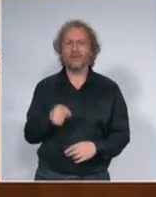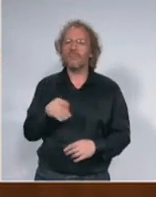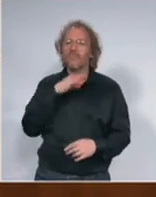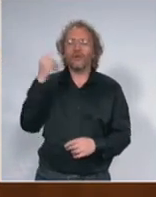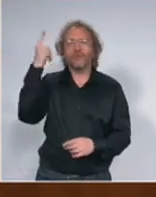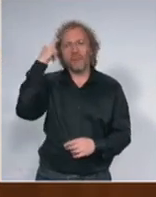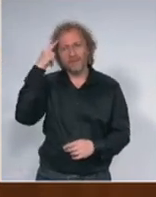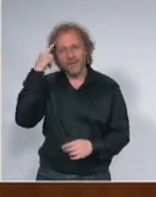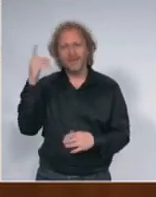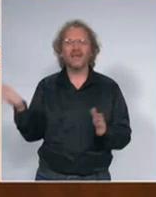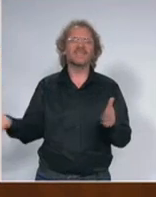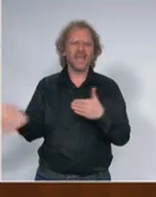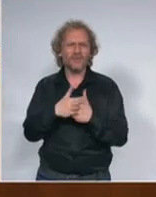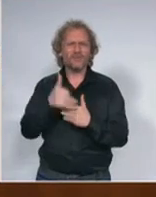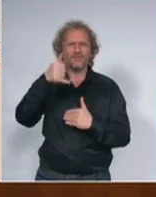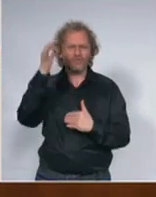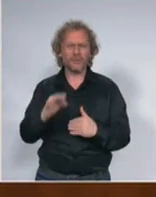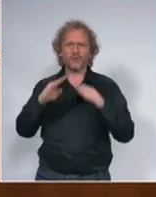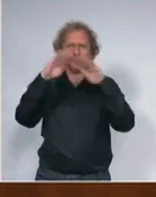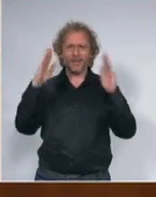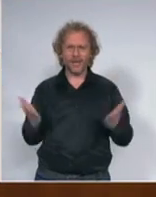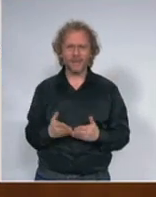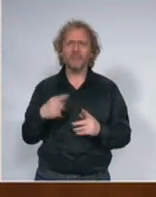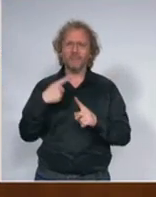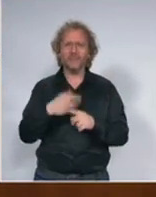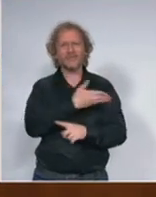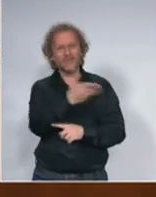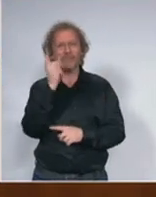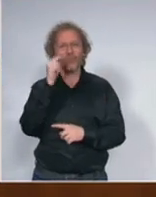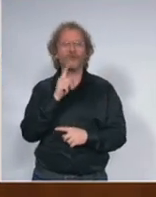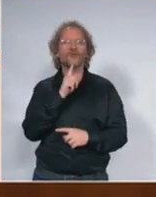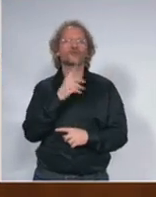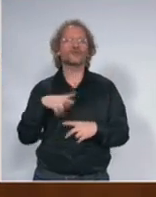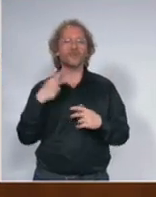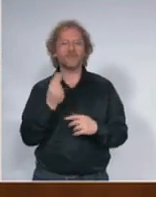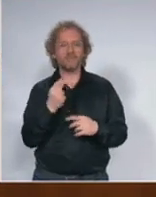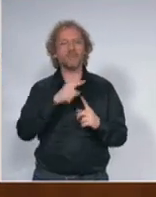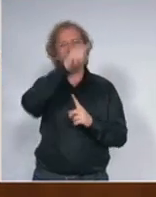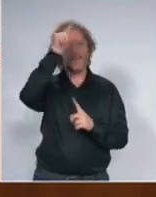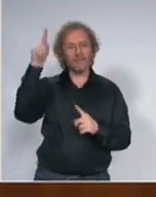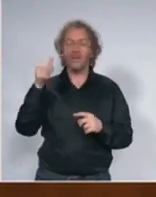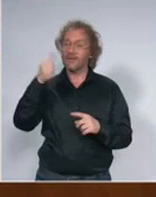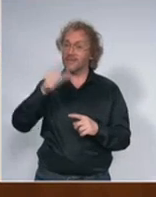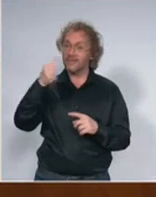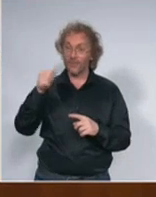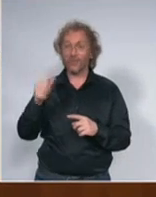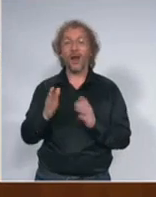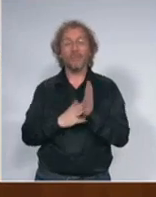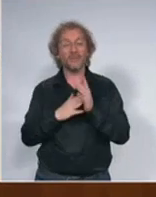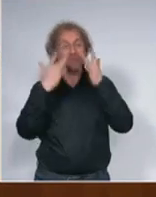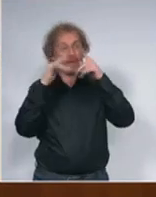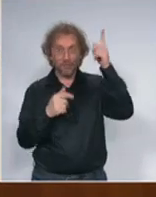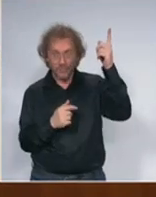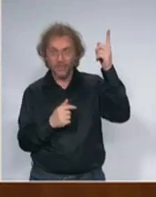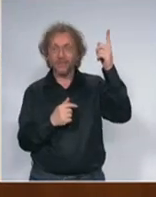bolje i za sve te ljude koji na kraju krajeva rizikuju svoje zdravlje kad napuštaju svoje domove u tim zemljama i treba da